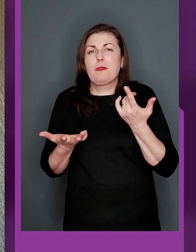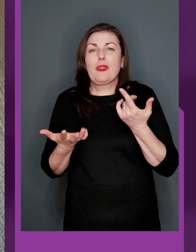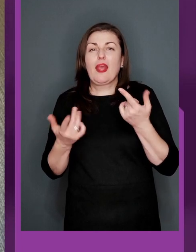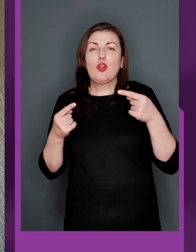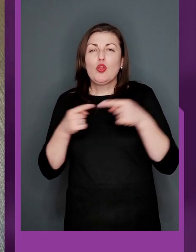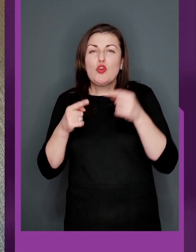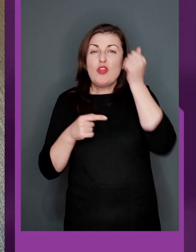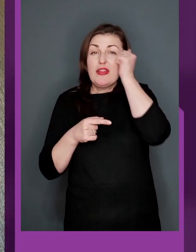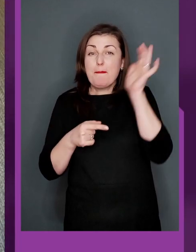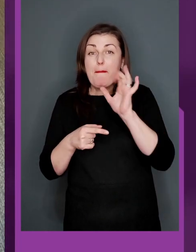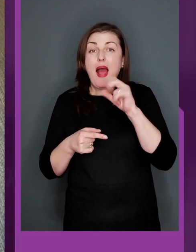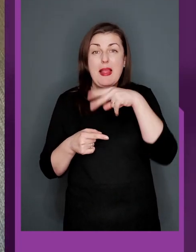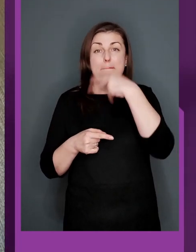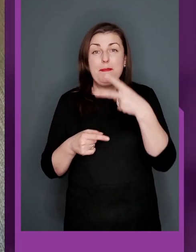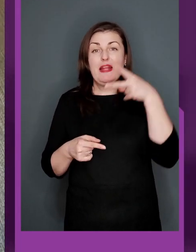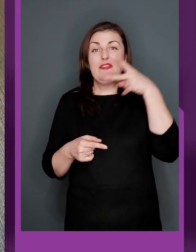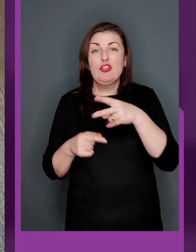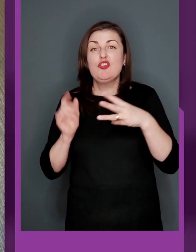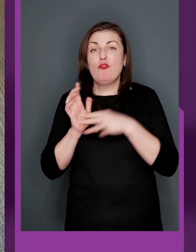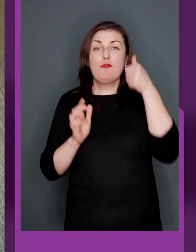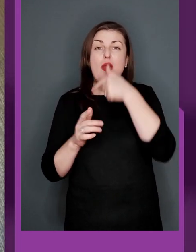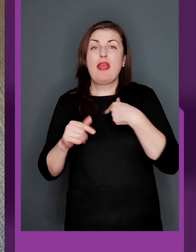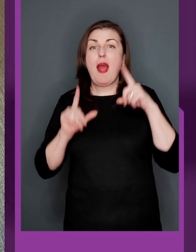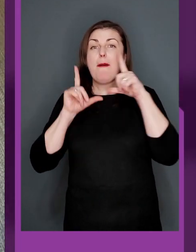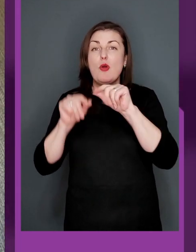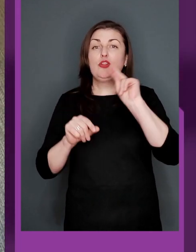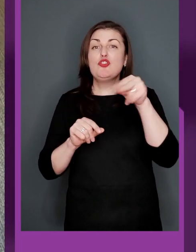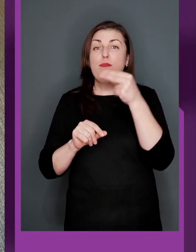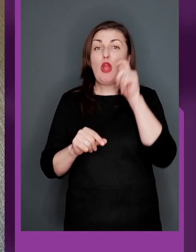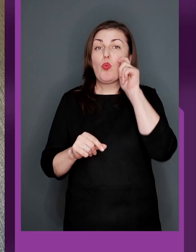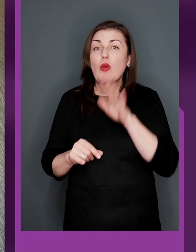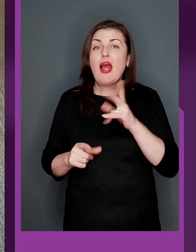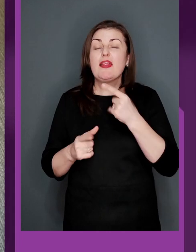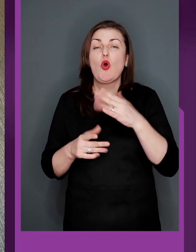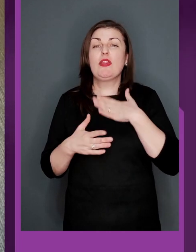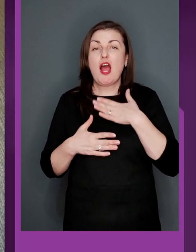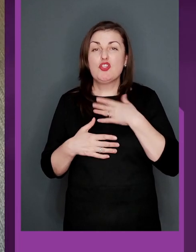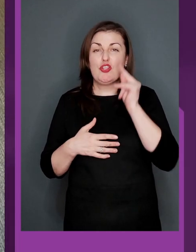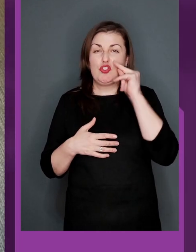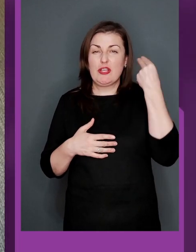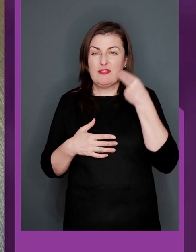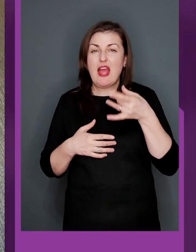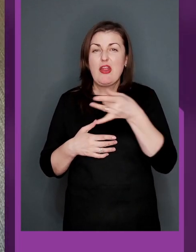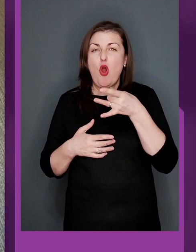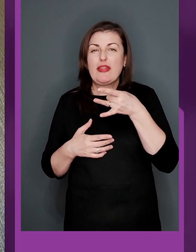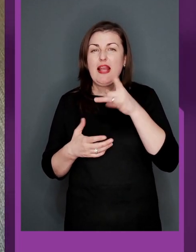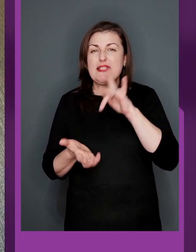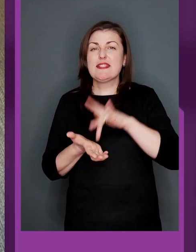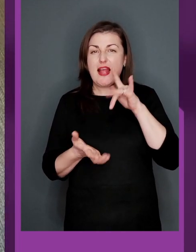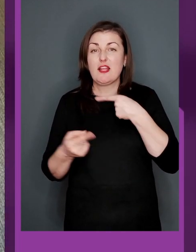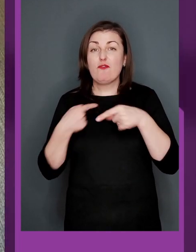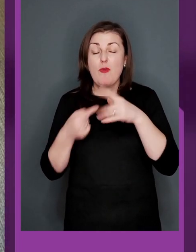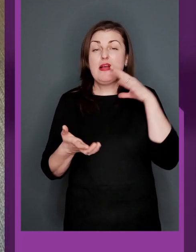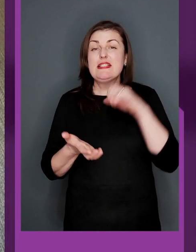ну, точно не пам'ятаю, але приблизно в 2008-му року я поїхав на чемпіонат України, де наш Чернігівський